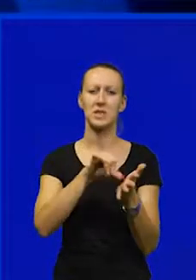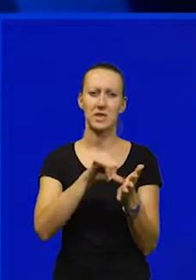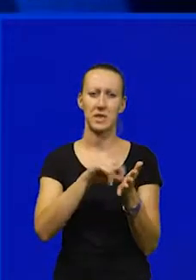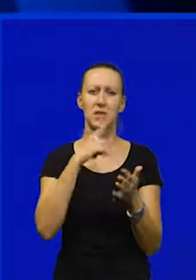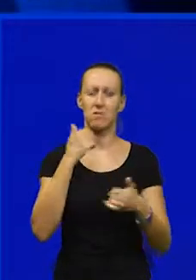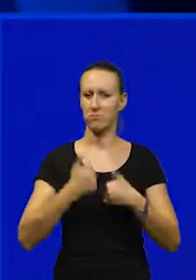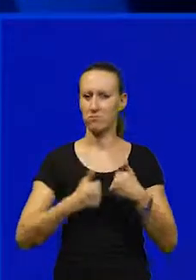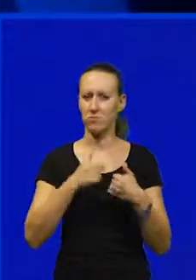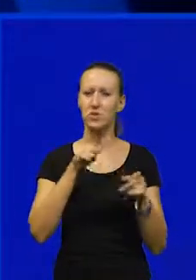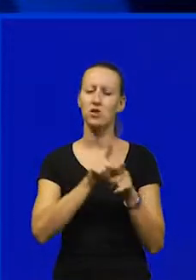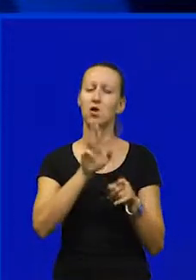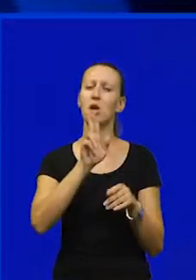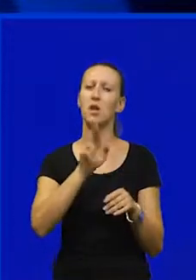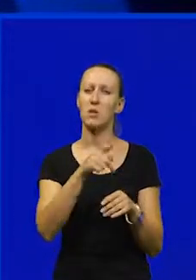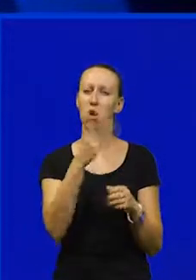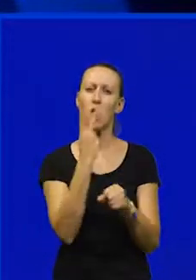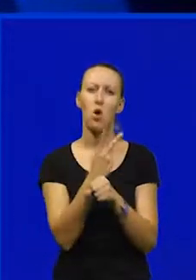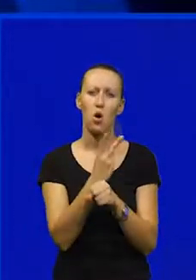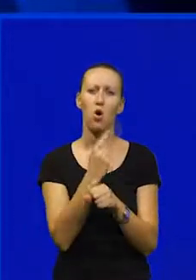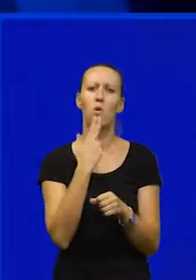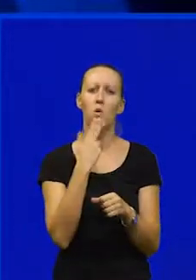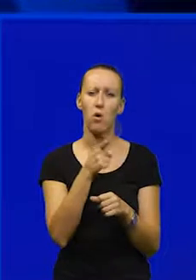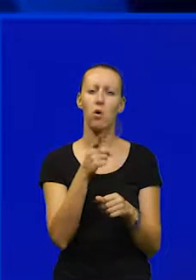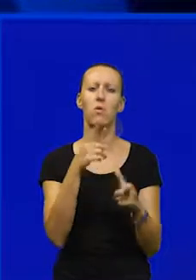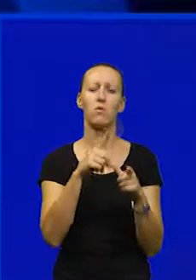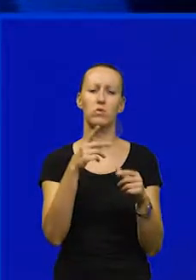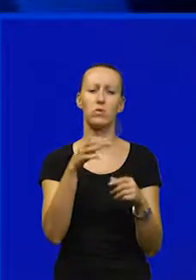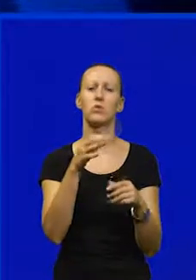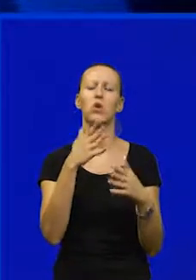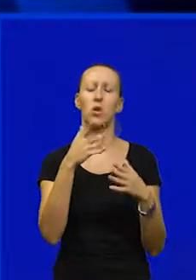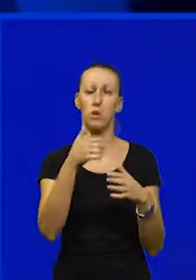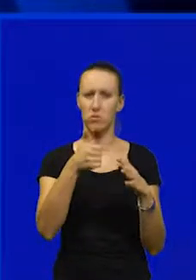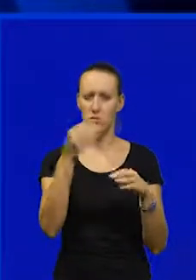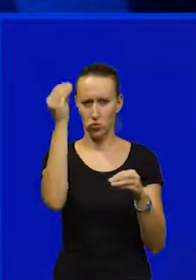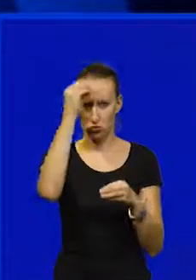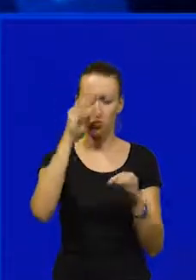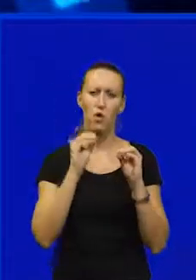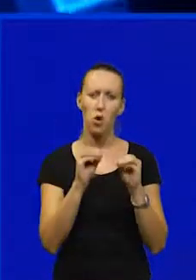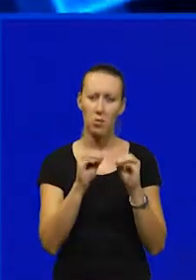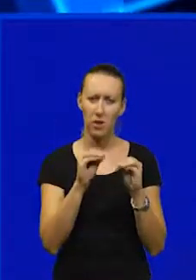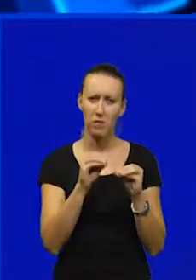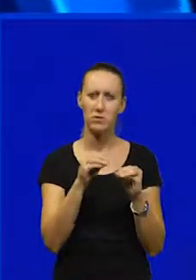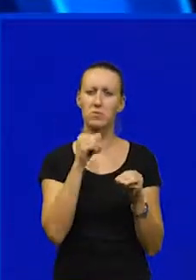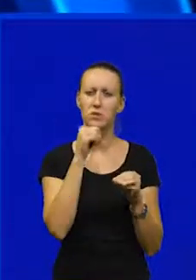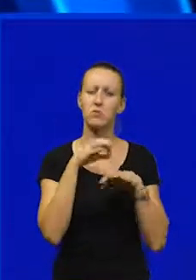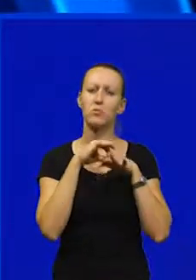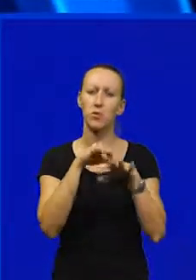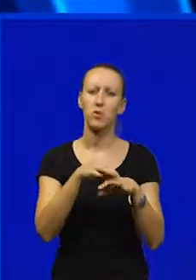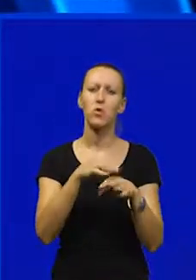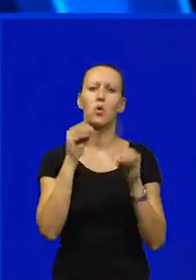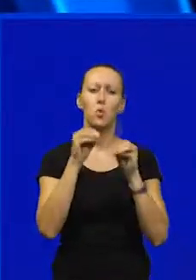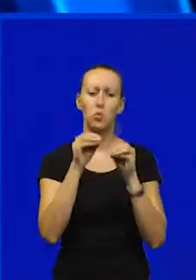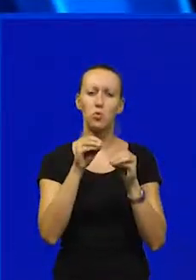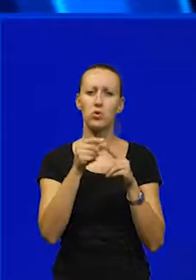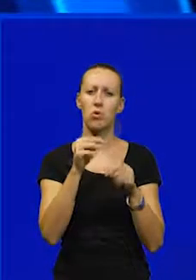kompetentnosti ujedno imaju funkciju hotela u kojima će se uz osnovnu djelatnost strukovnog obrazovanja i provedbu učenja